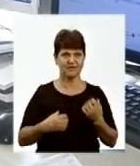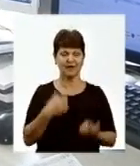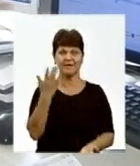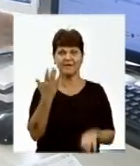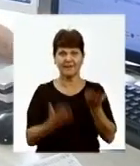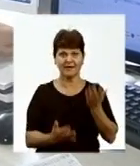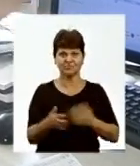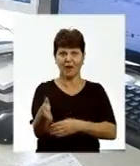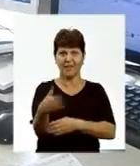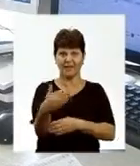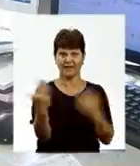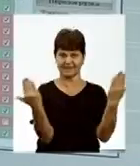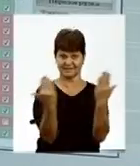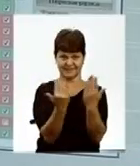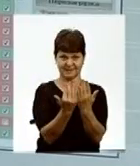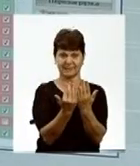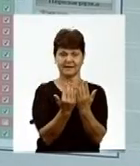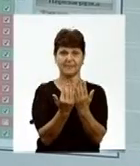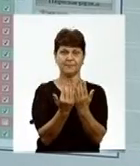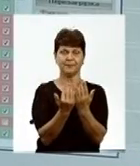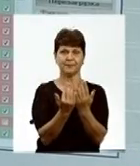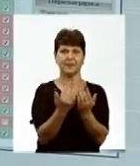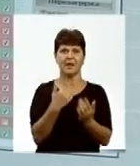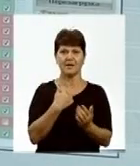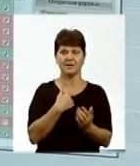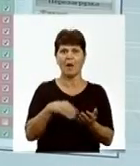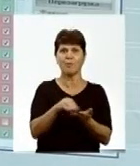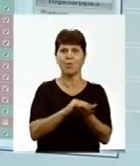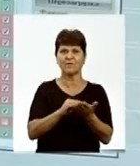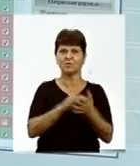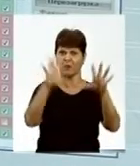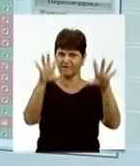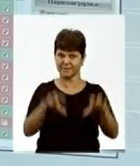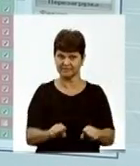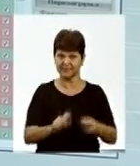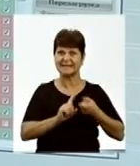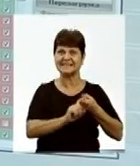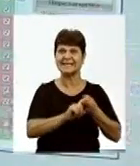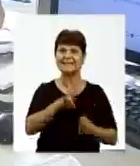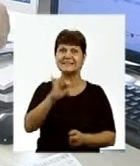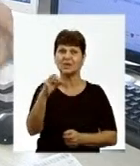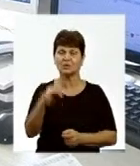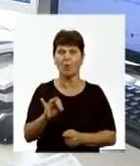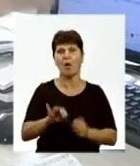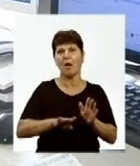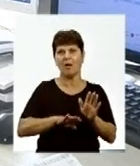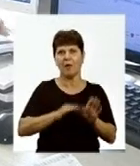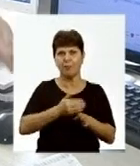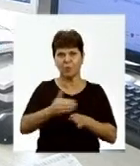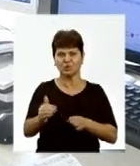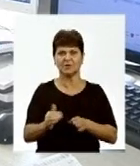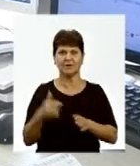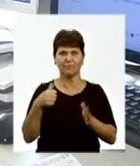якщо двері докриті, я перезапускаю ліфт, виключаю дистанційно, потім включаю його, ліфт